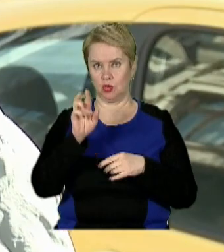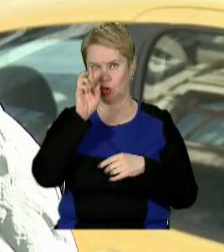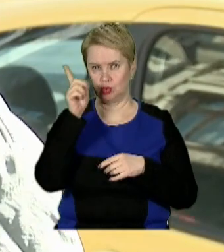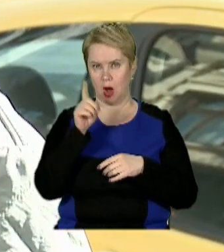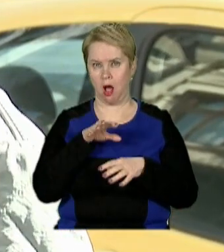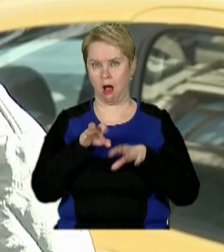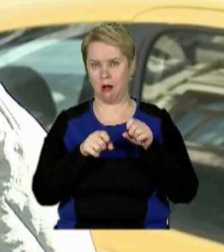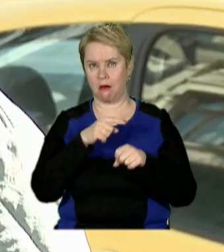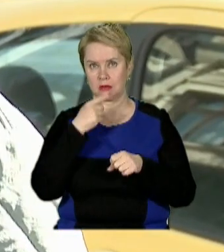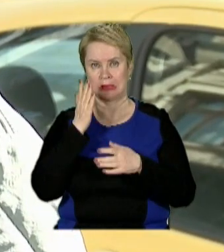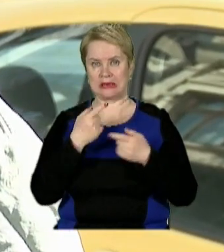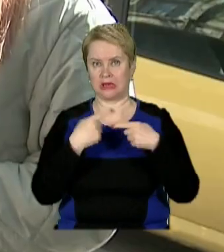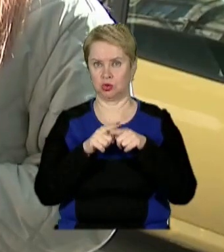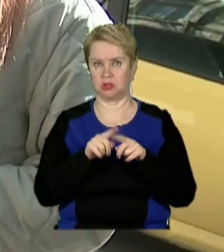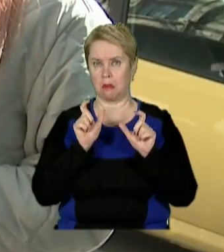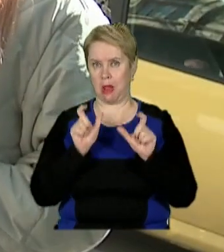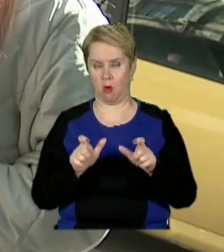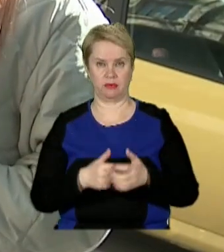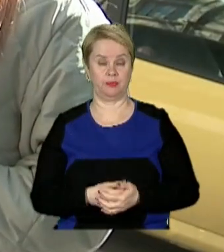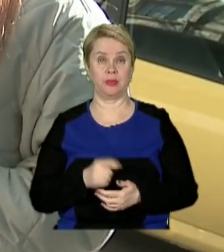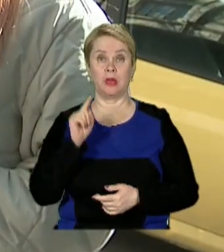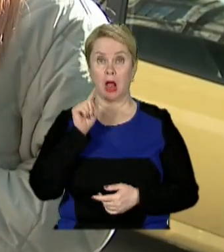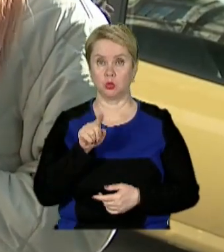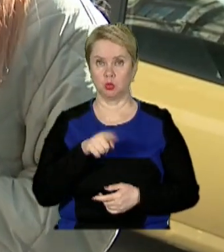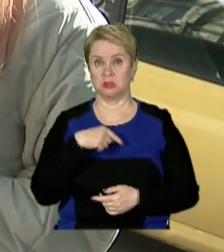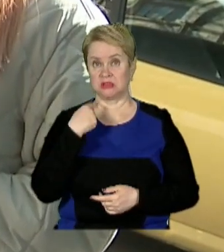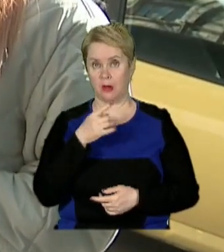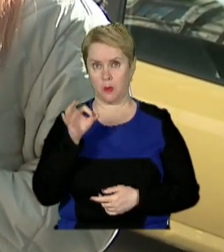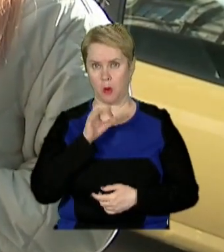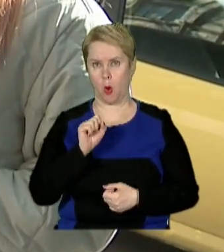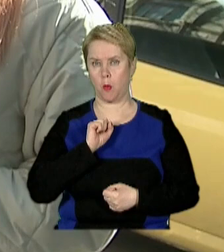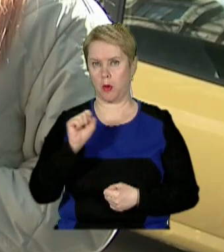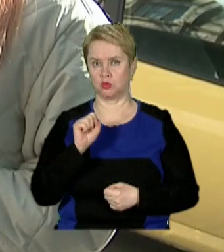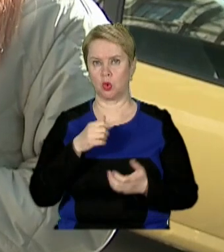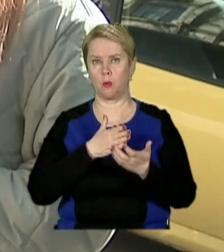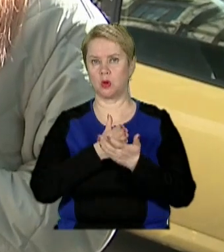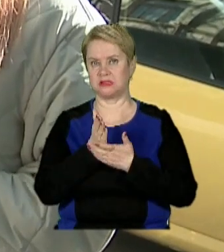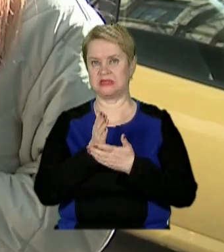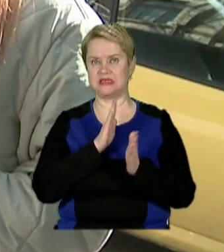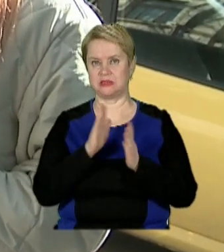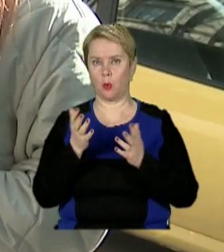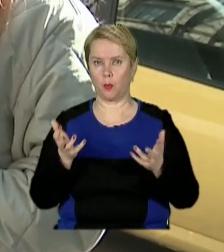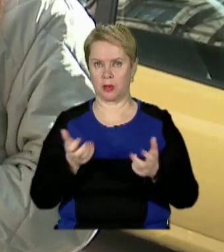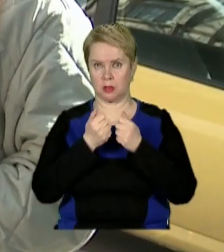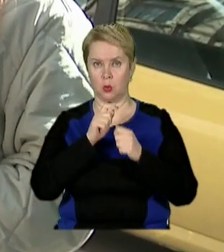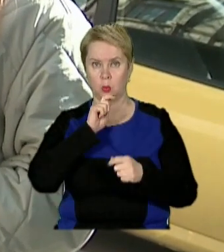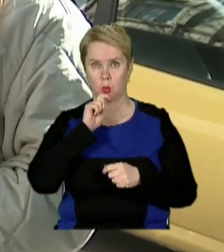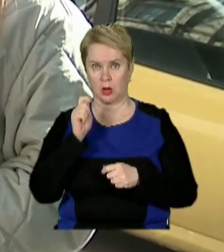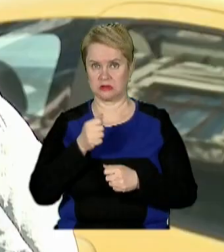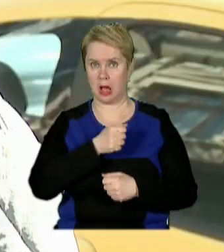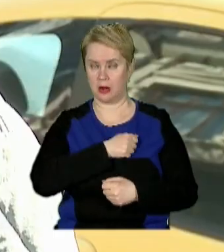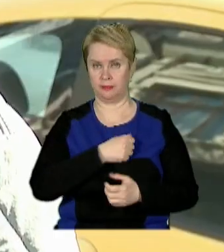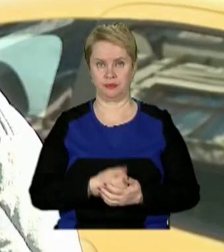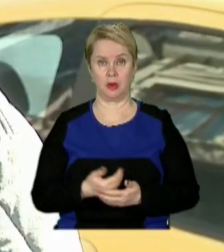-держави-агресорів, вони є технічно заблоковані. Натомість тут заявляють про патріотичну позицію та системну підтримку української